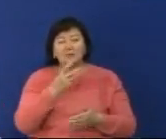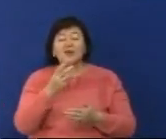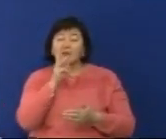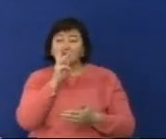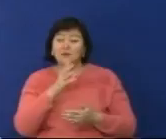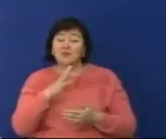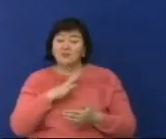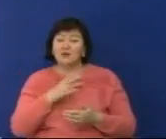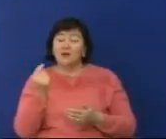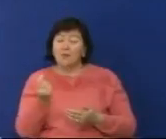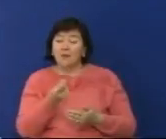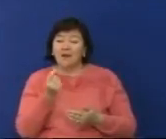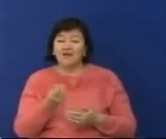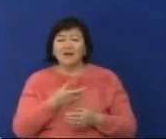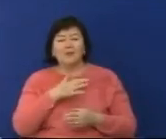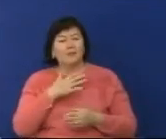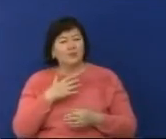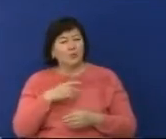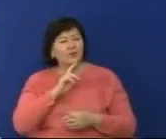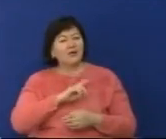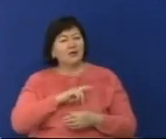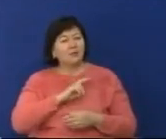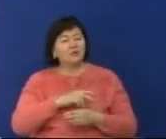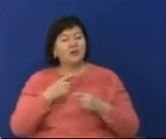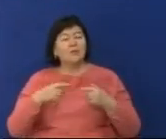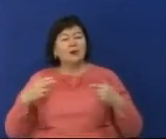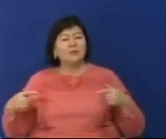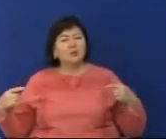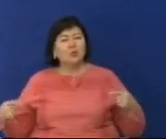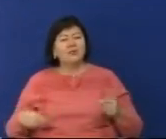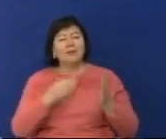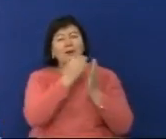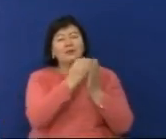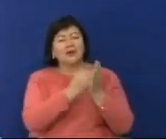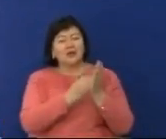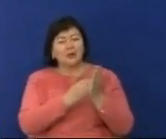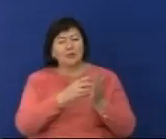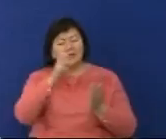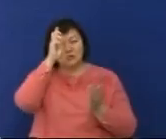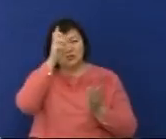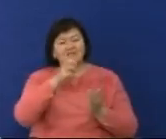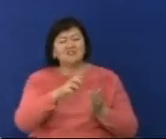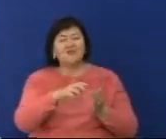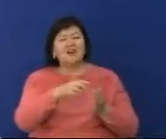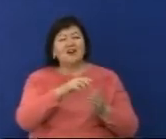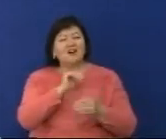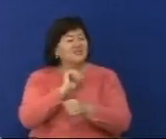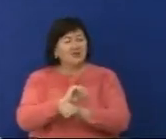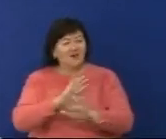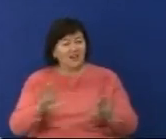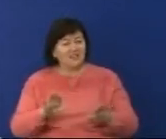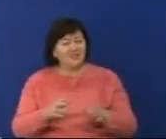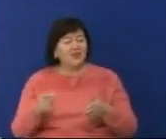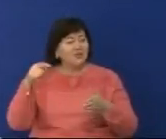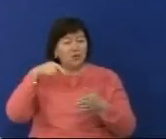аздығынан мәдениет қызметкерлері көптеген мемлекеттік бағдарламалардан қағылып келді. Сонғы кезде лайықты қадырларда азайып кеткен